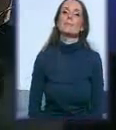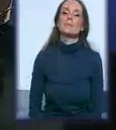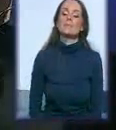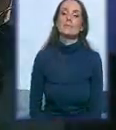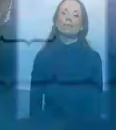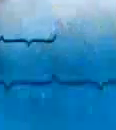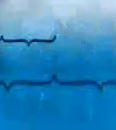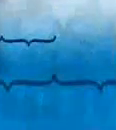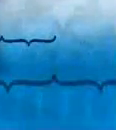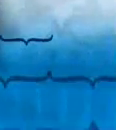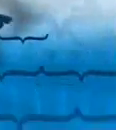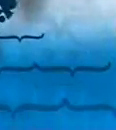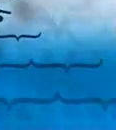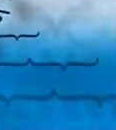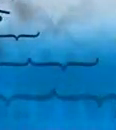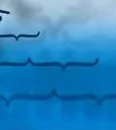Top 10 najboljih